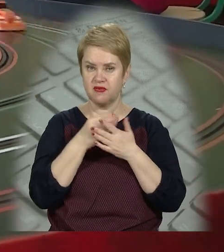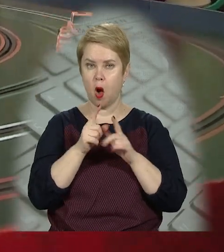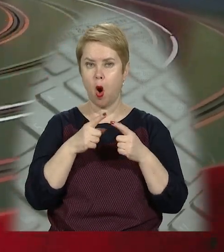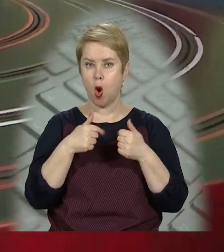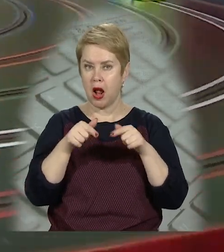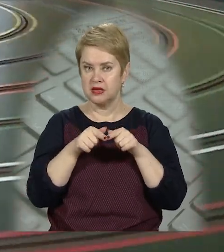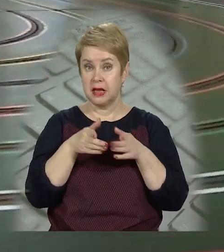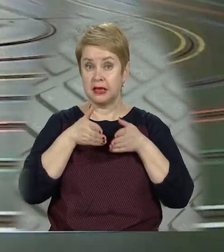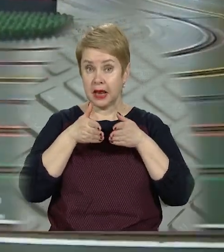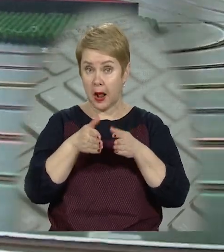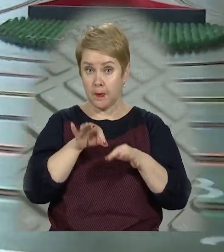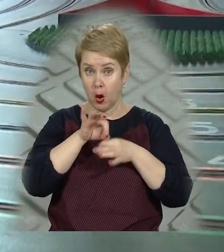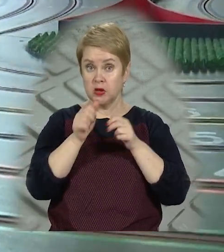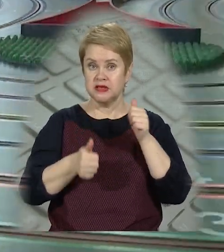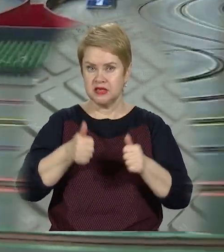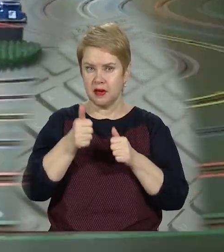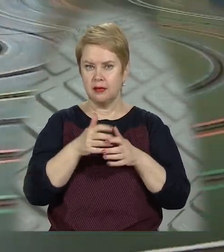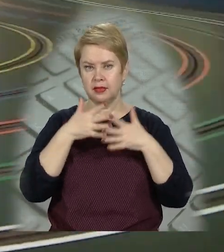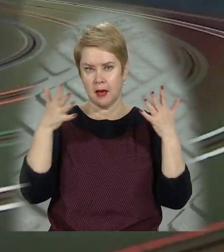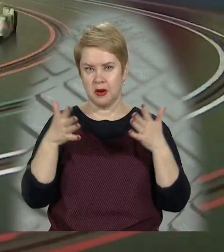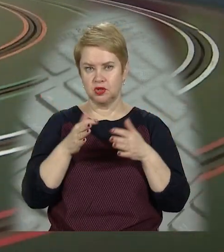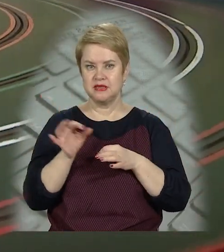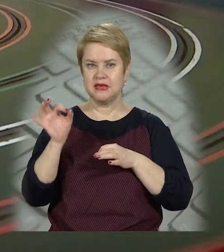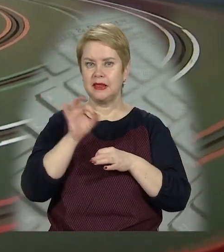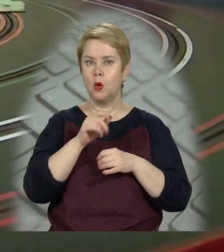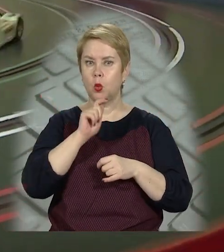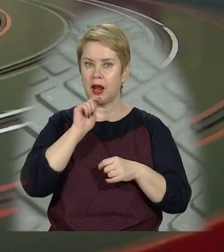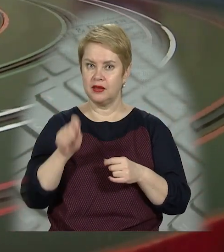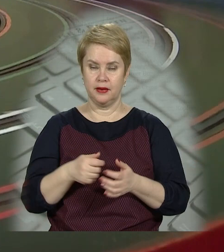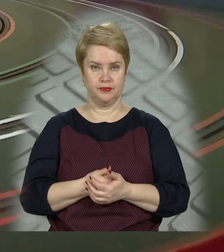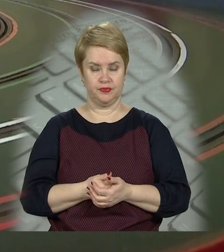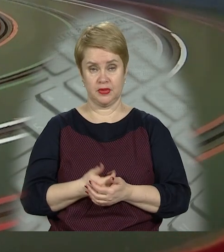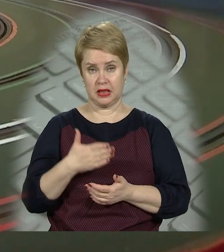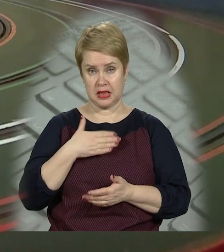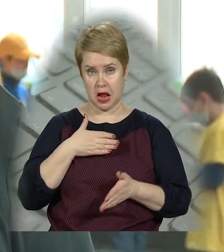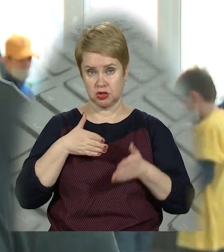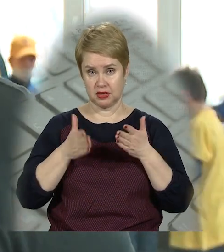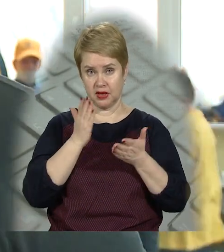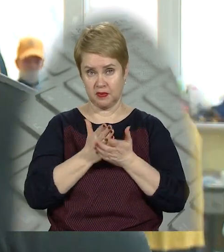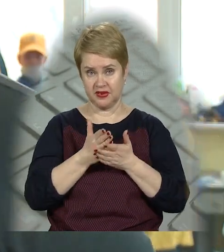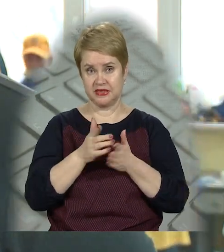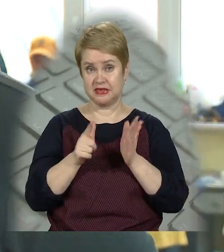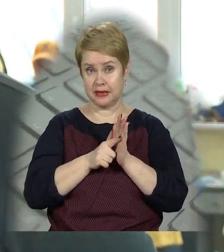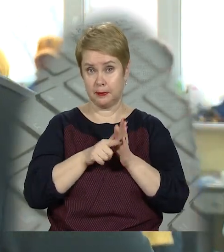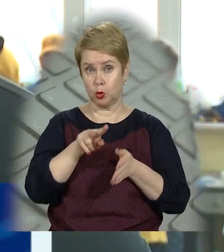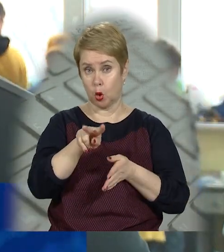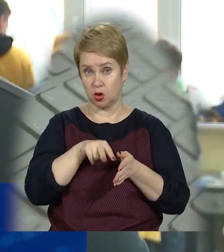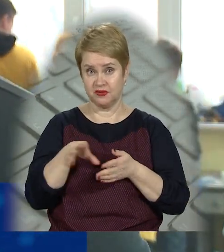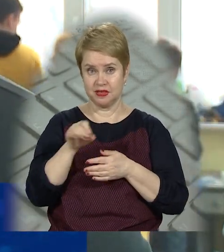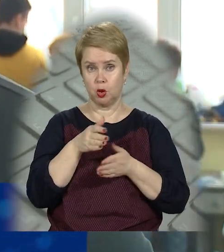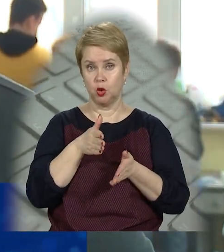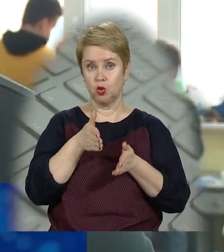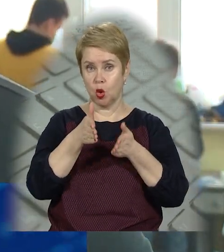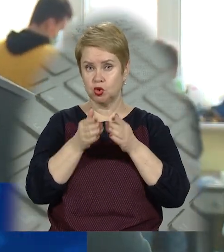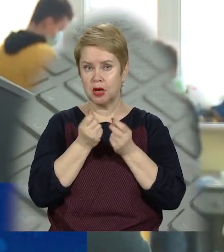організаторів, траси, на які проходять змагання, найбільше у Східній Україні. Наша траса має 8 доріжок. Вони всі